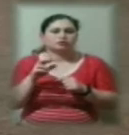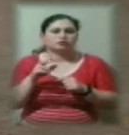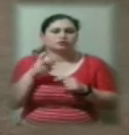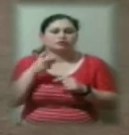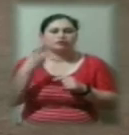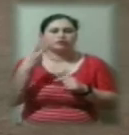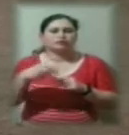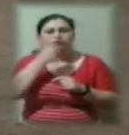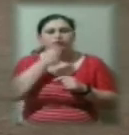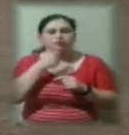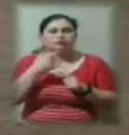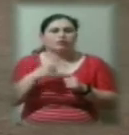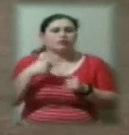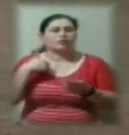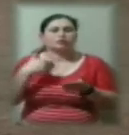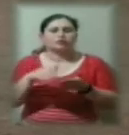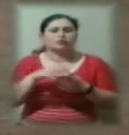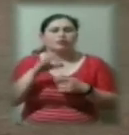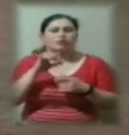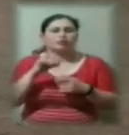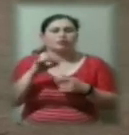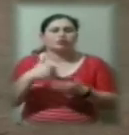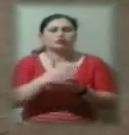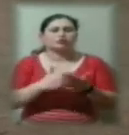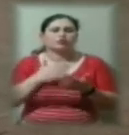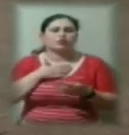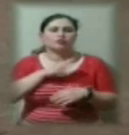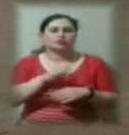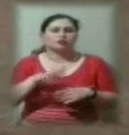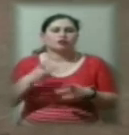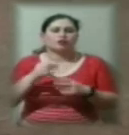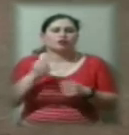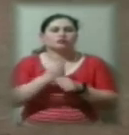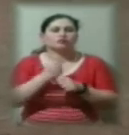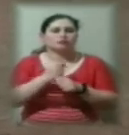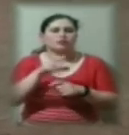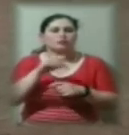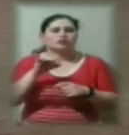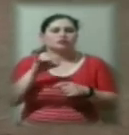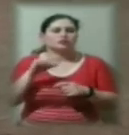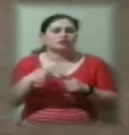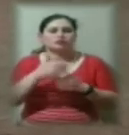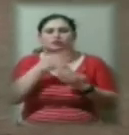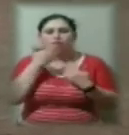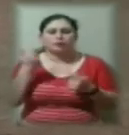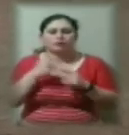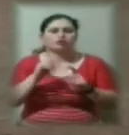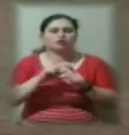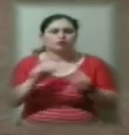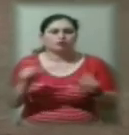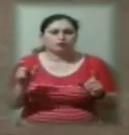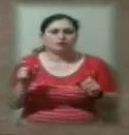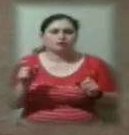нам відмовили поликлиніки в обслуговуванні наших дітей забезпеченням медицинської сестри в школі. На